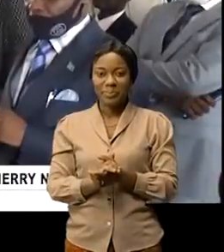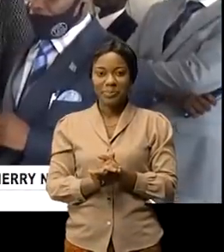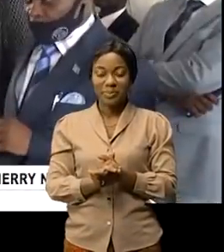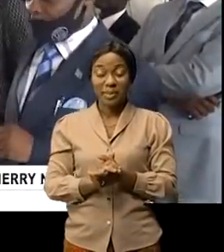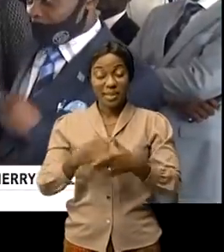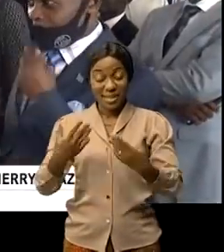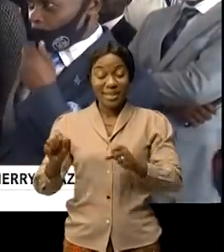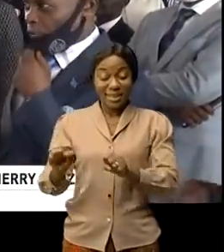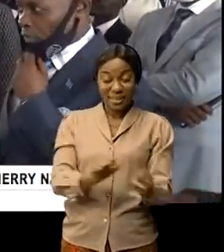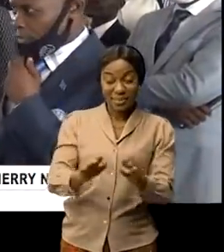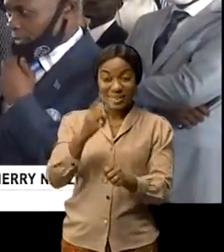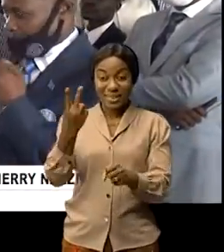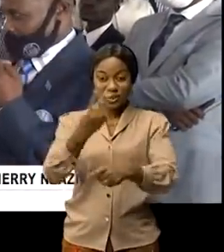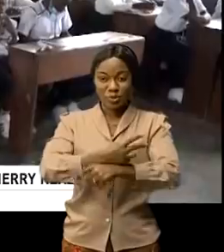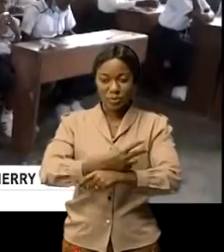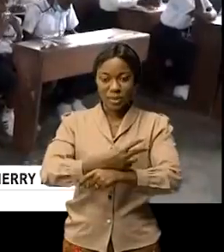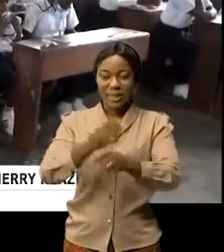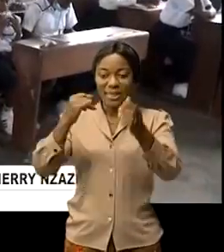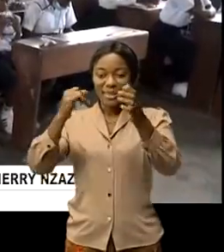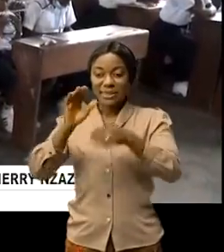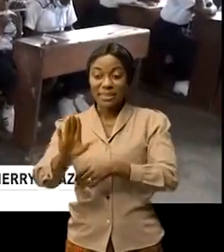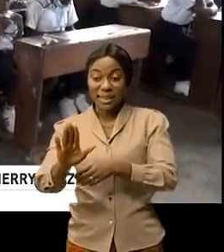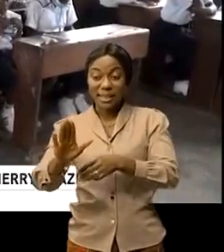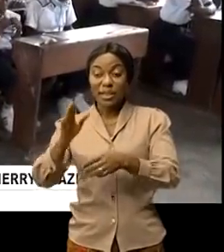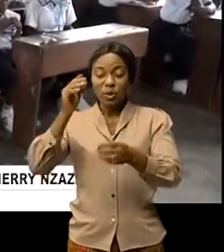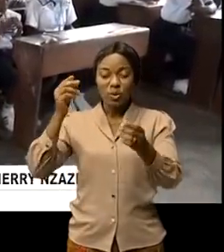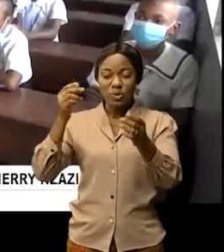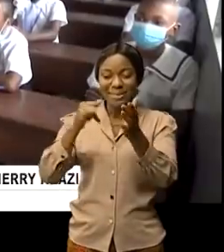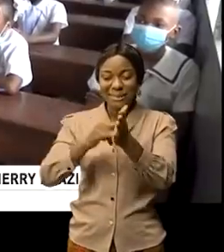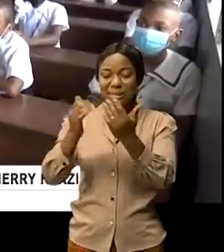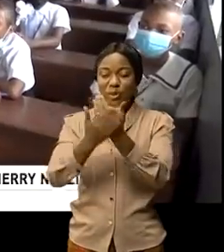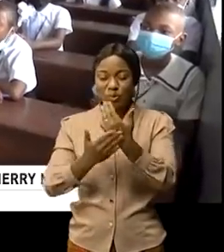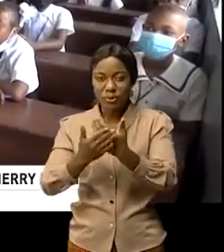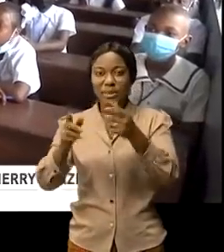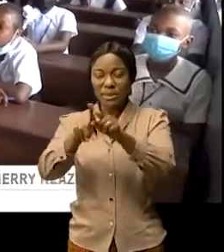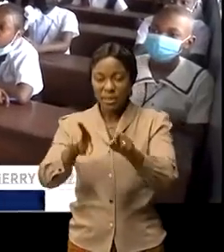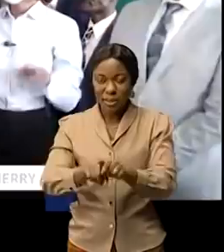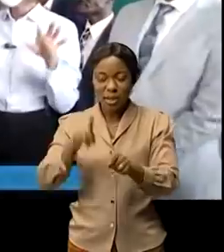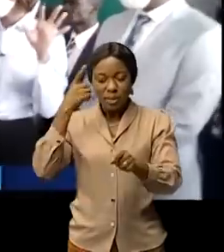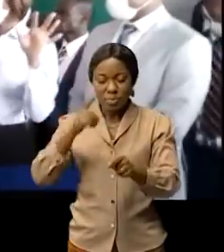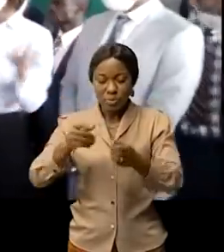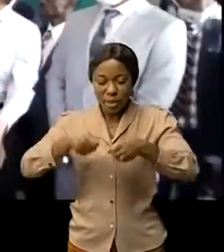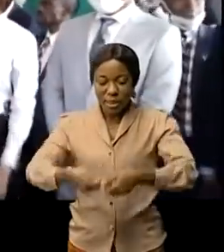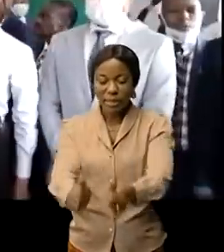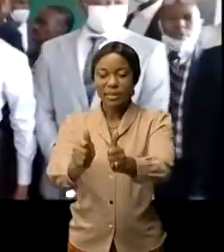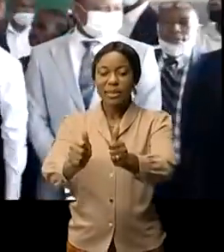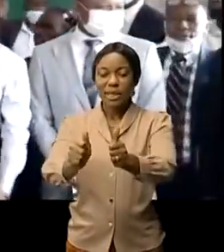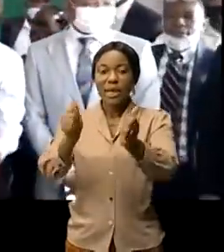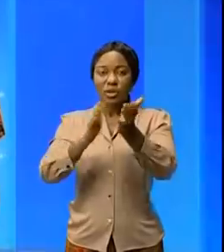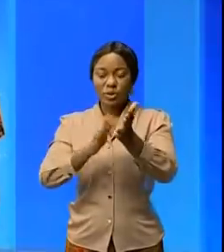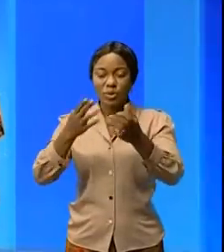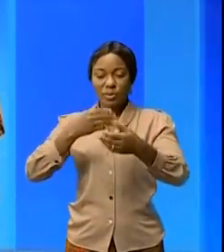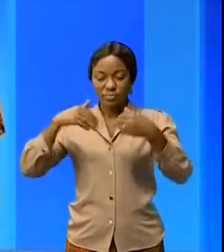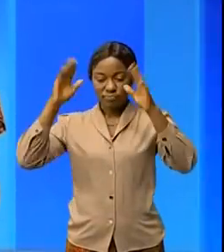Ces épreuves de deux jours, le 5 au 6 au 2021, constitue une condition sine qua non pour accéder aux études secondaires.